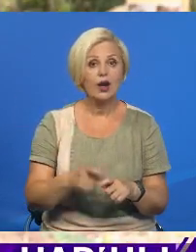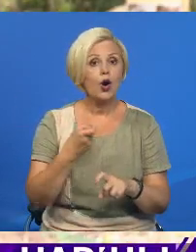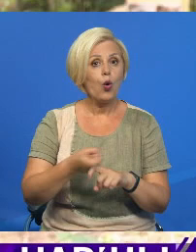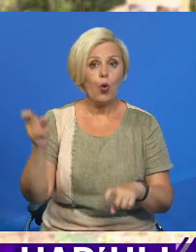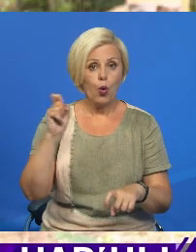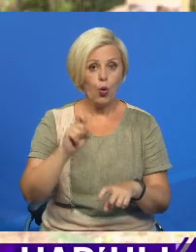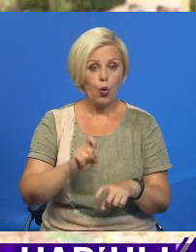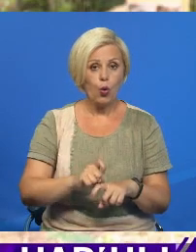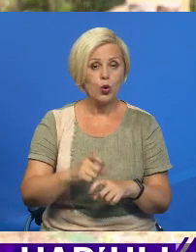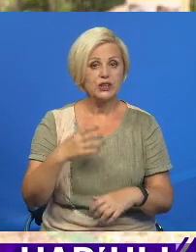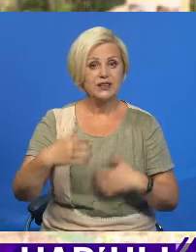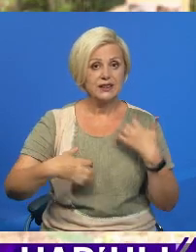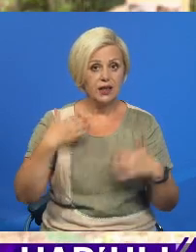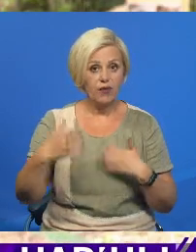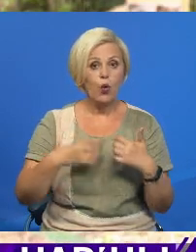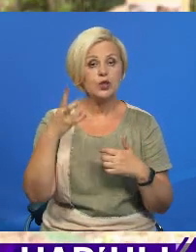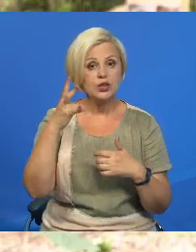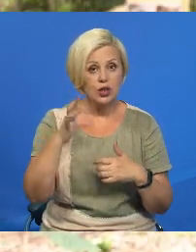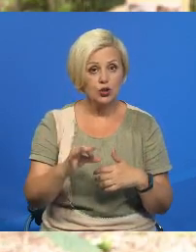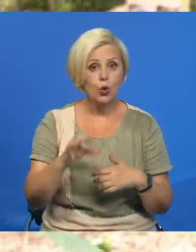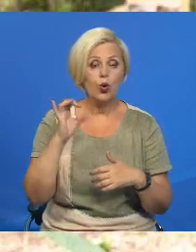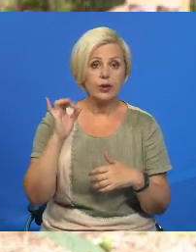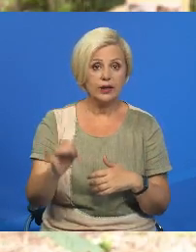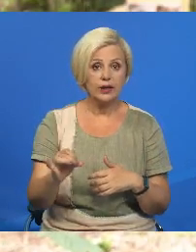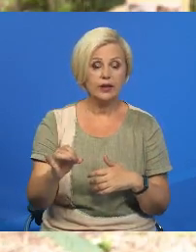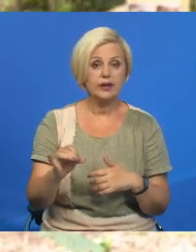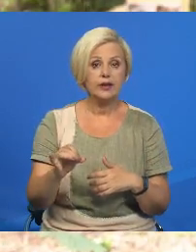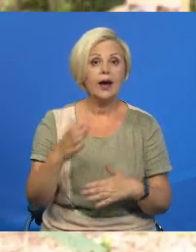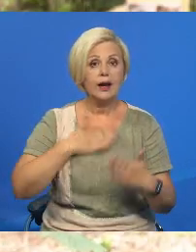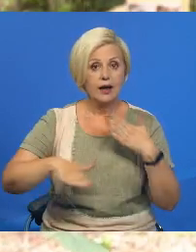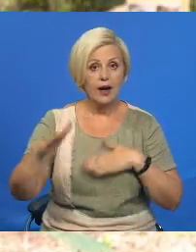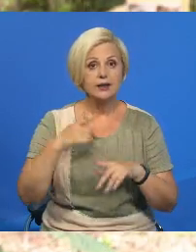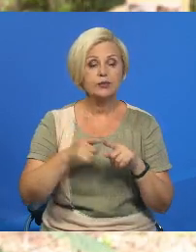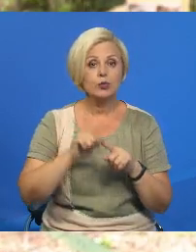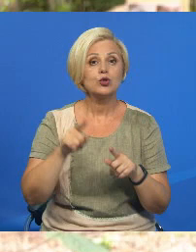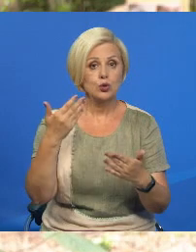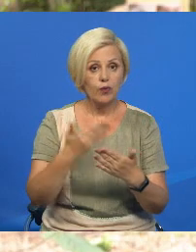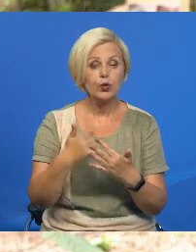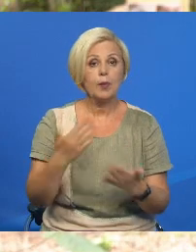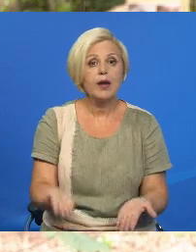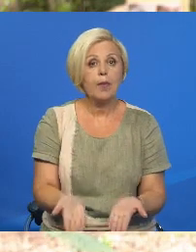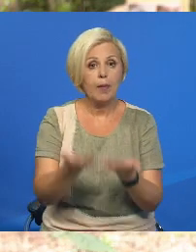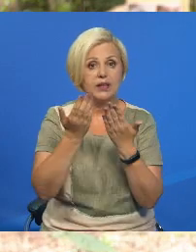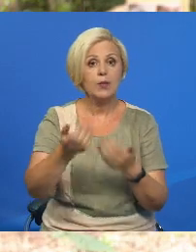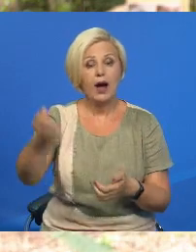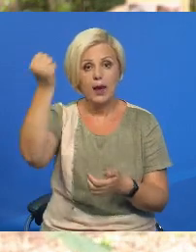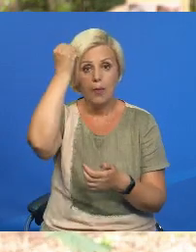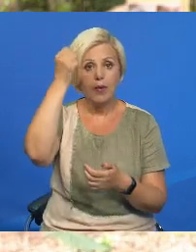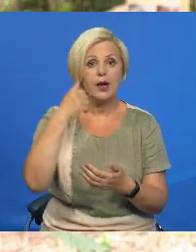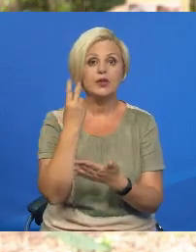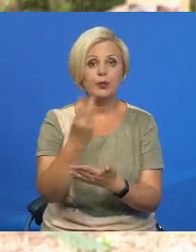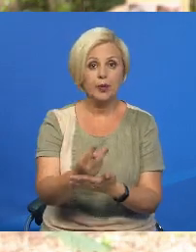очень тревожно, но в то же время и радостно то, что вот мы поднимаем память, мы